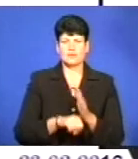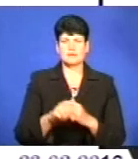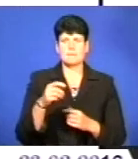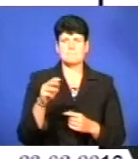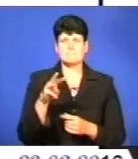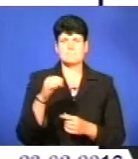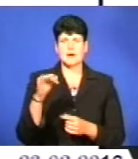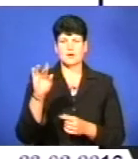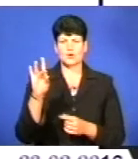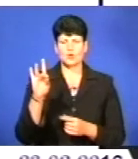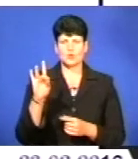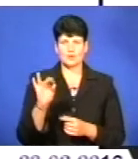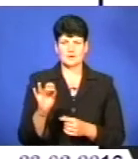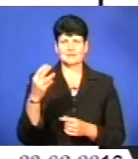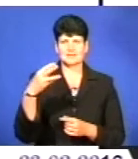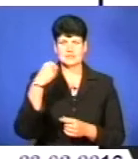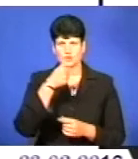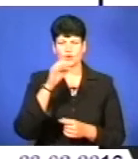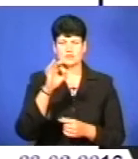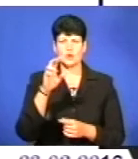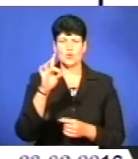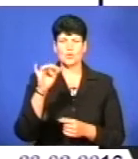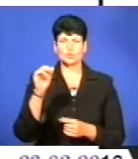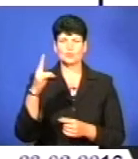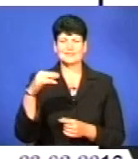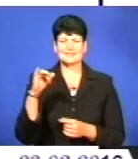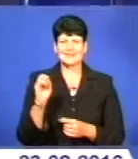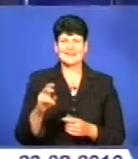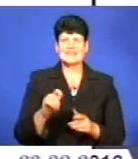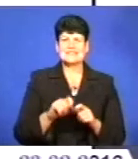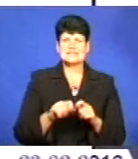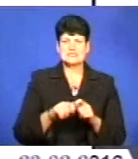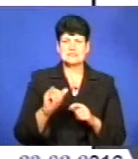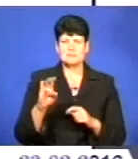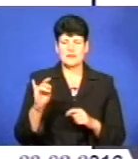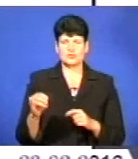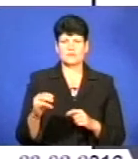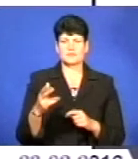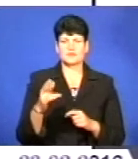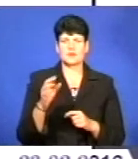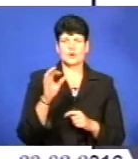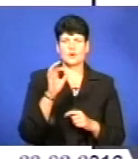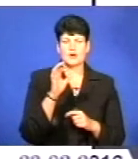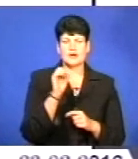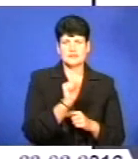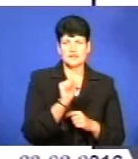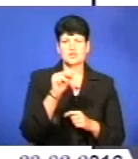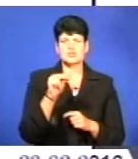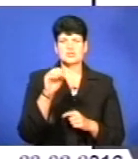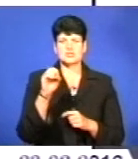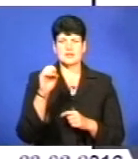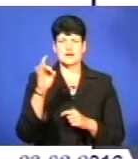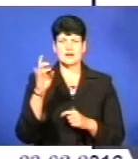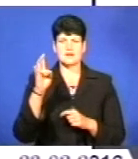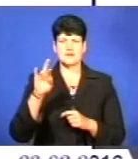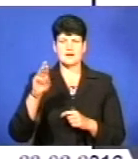поліції, 30-річний Олександр Рудик та інспектор цього ж відділення поліції, капітан поліції Андрій Чернятинський. Як повідомили у